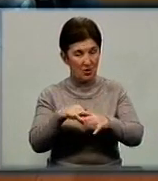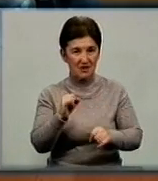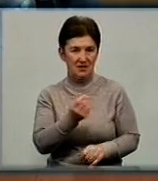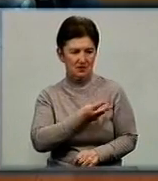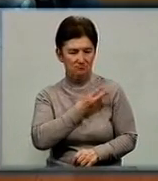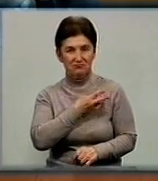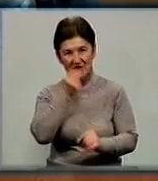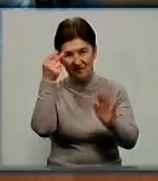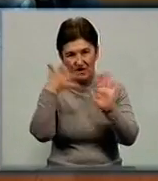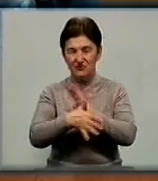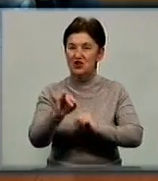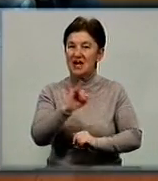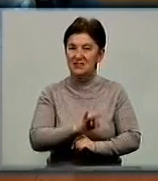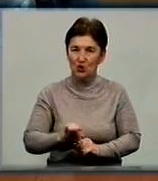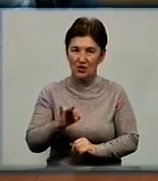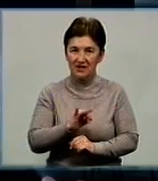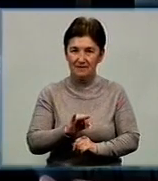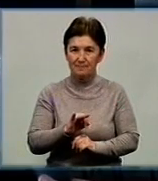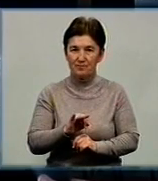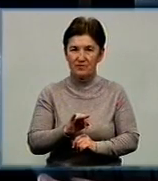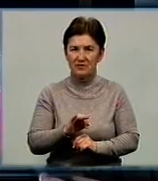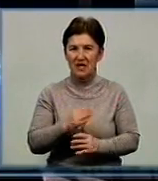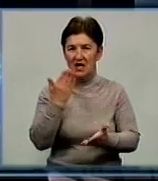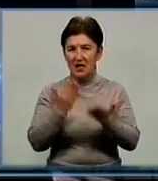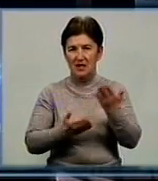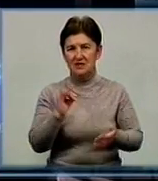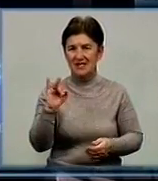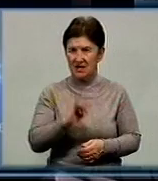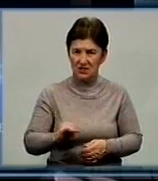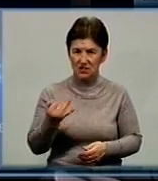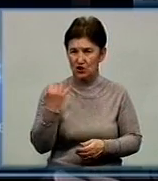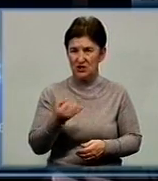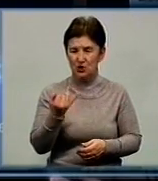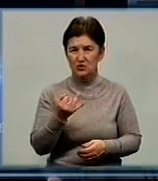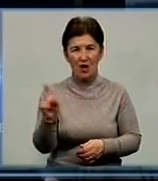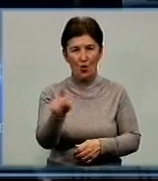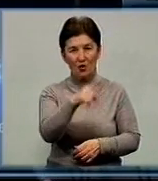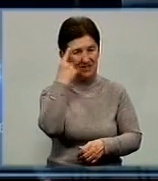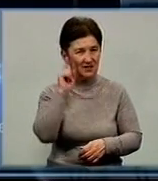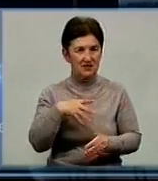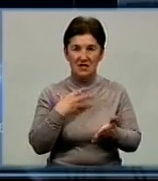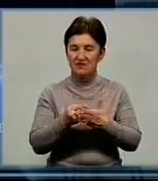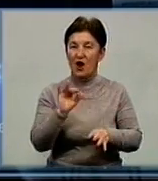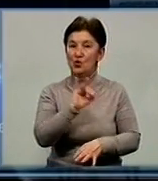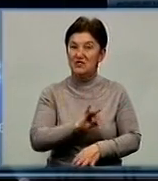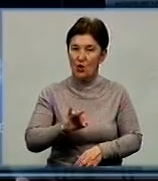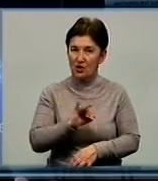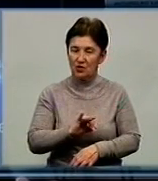вивчення історії, розповідає керівник гуртка. Діти цікавіться технікою, мало того, вони знають свою історію,